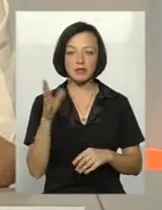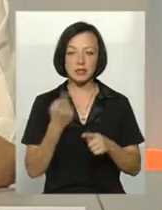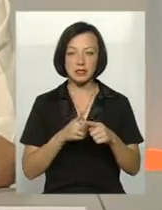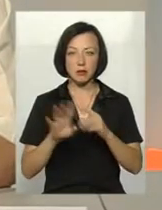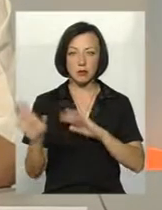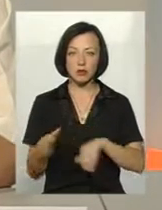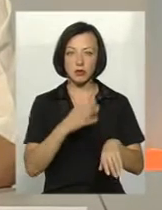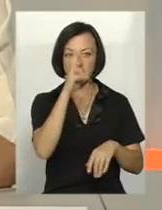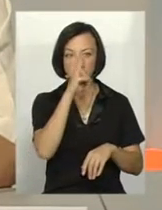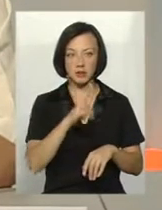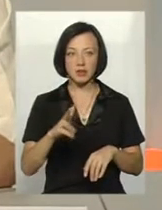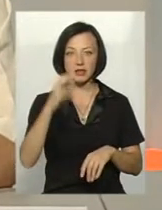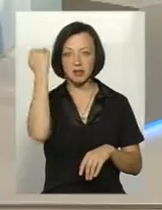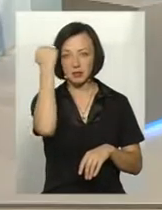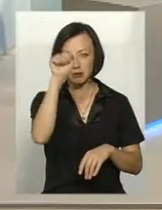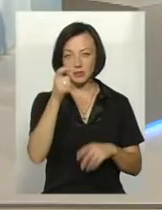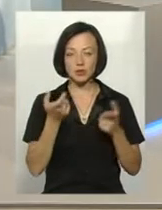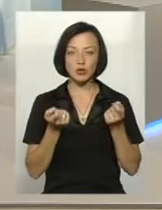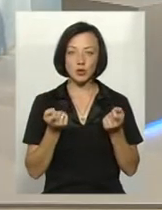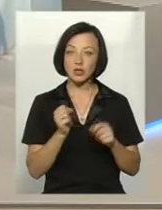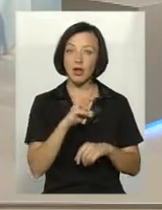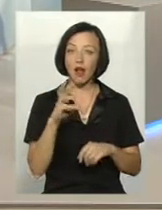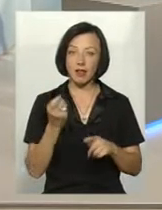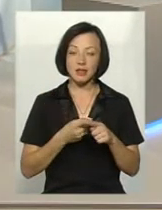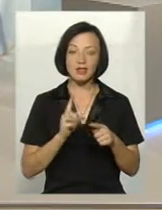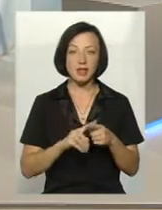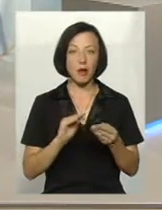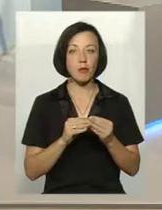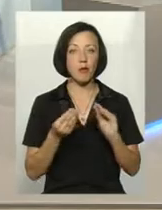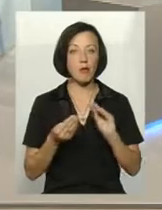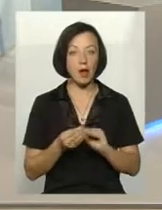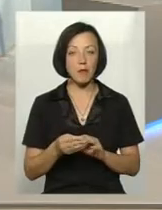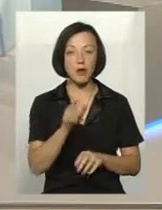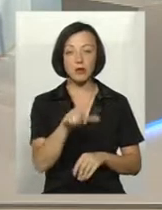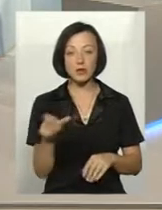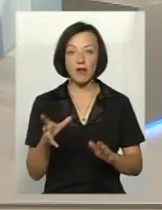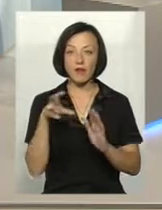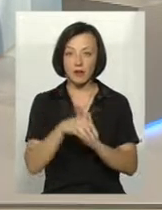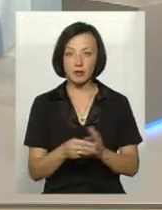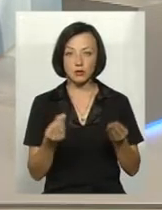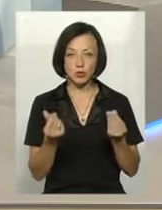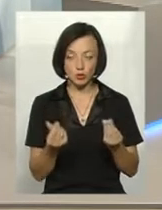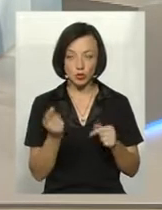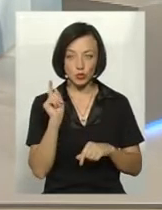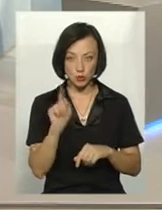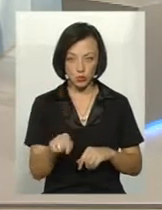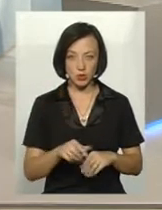місяці, вже трошки стелилося з пам'яті. Разом з тим, це проблема для тих людей, які вклали вони кошти туди.